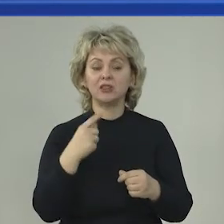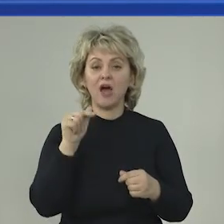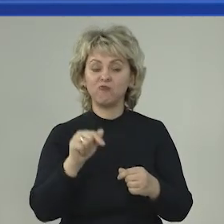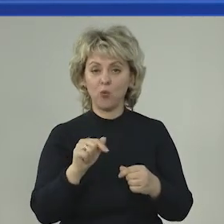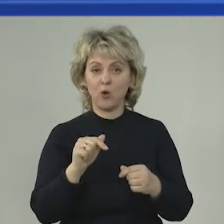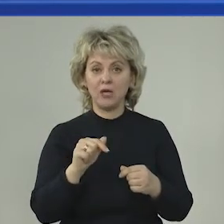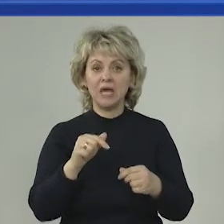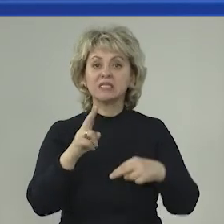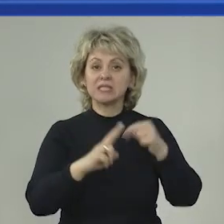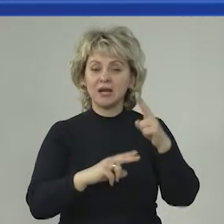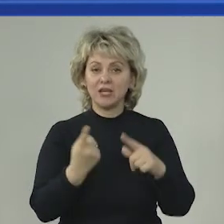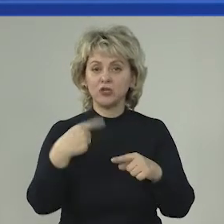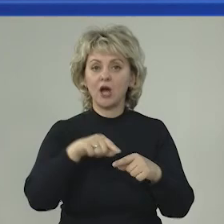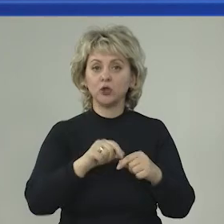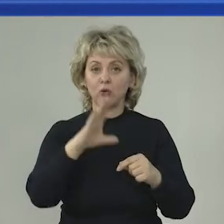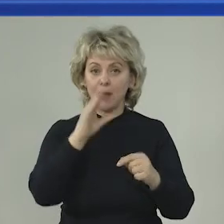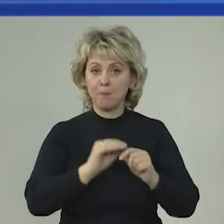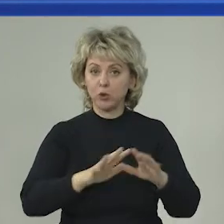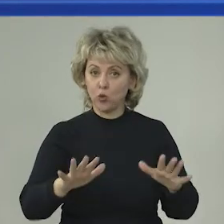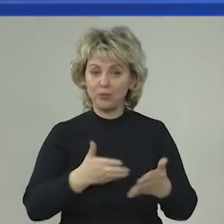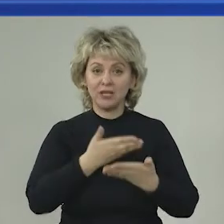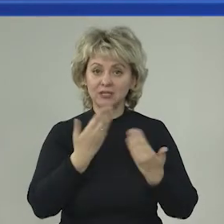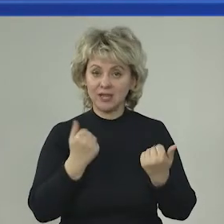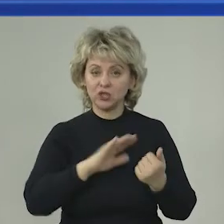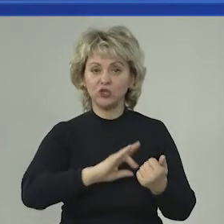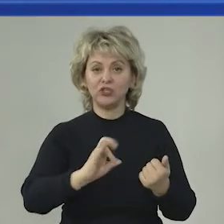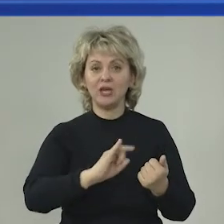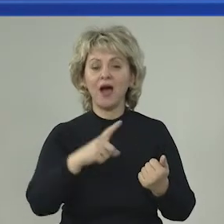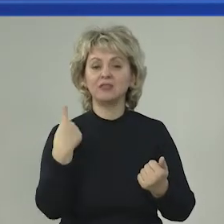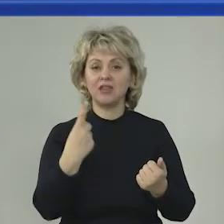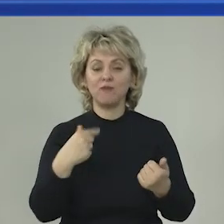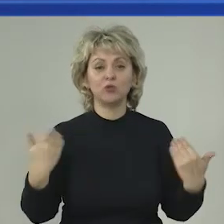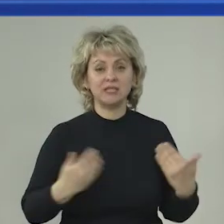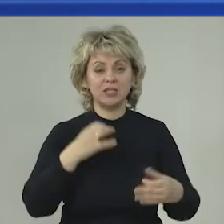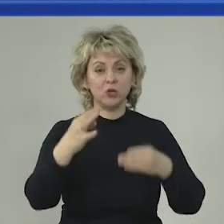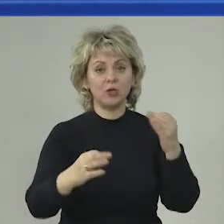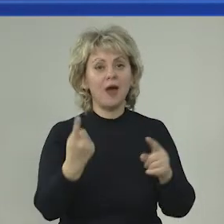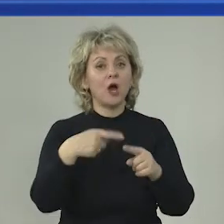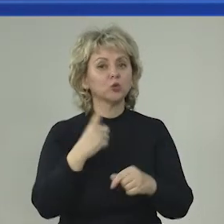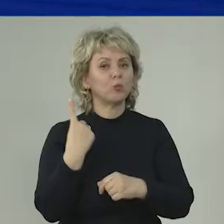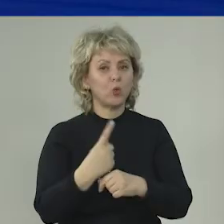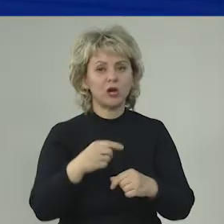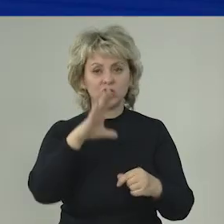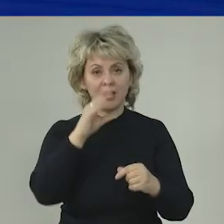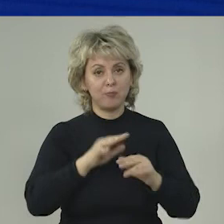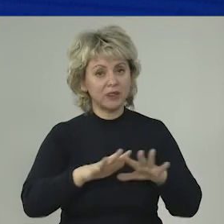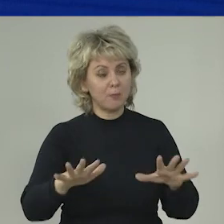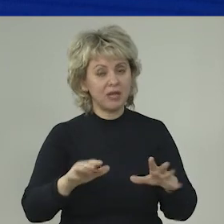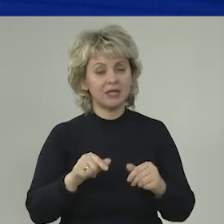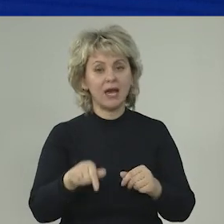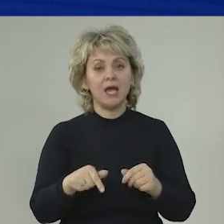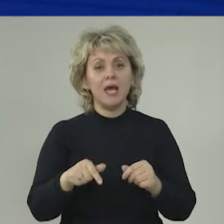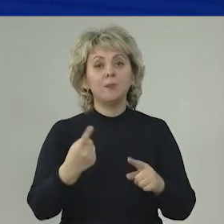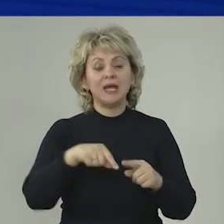строения, которое подтоплено, ни одного сегодня нет населенного пункта, которому угрожает подтопление.